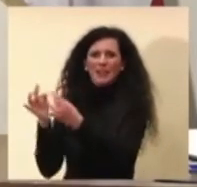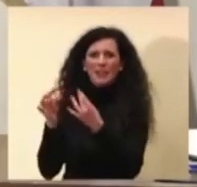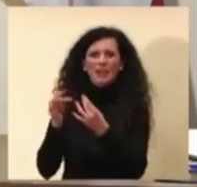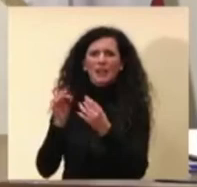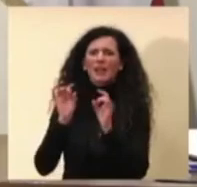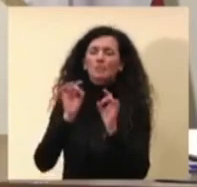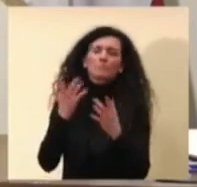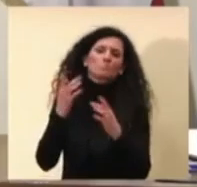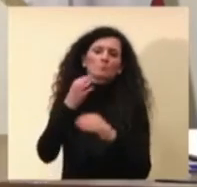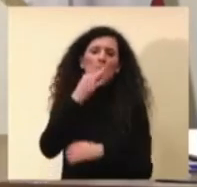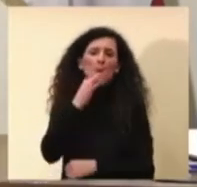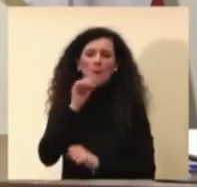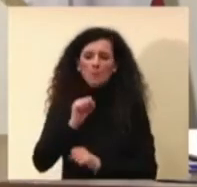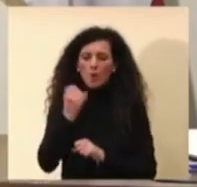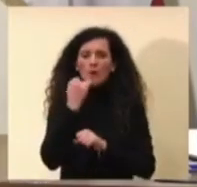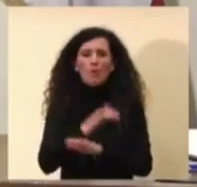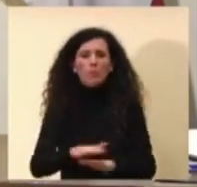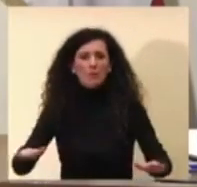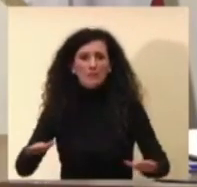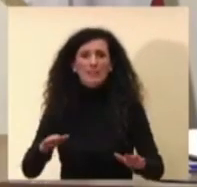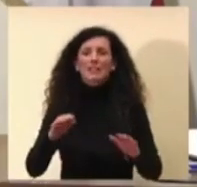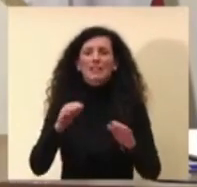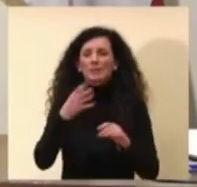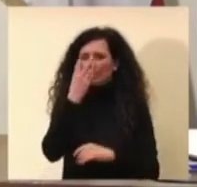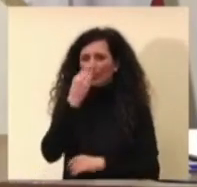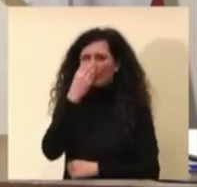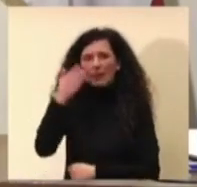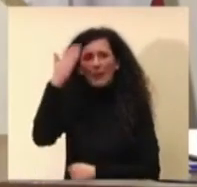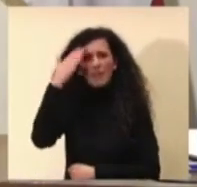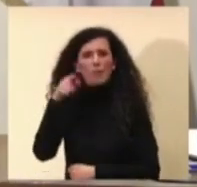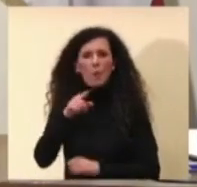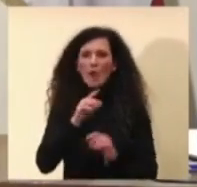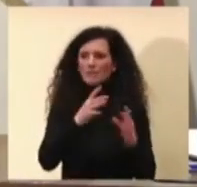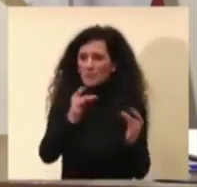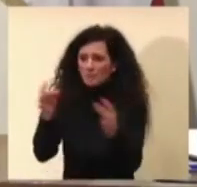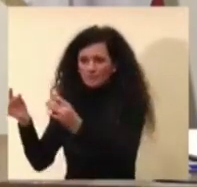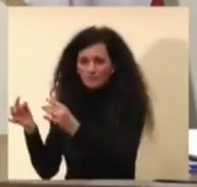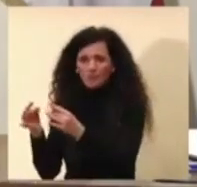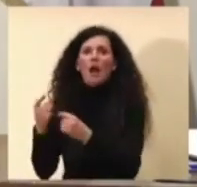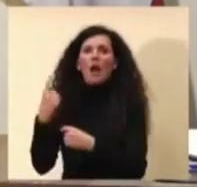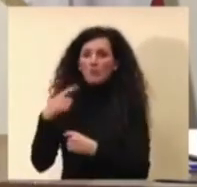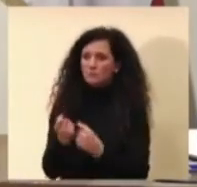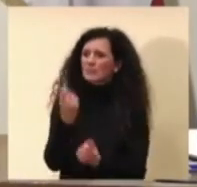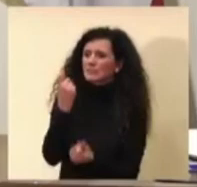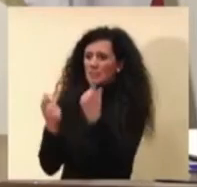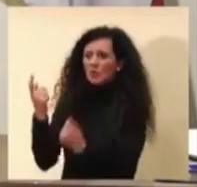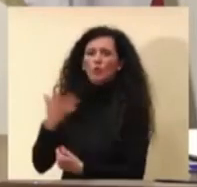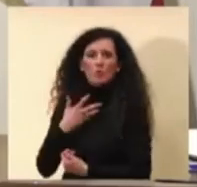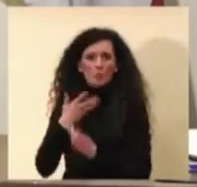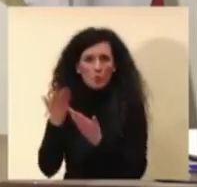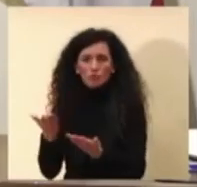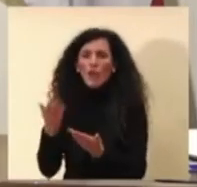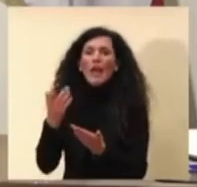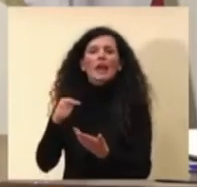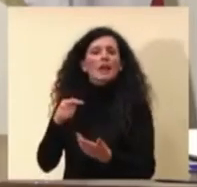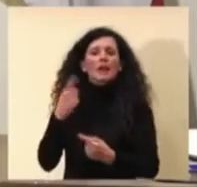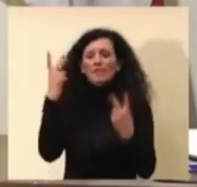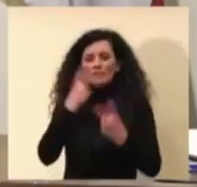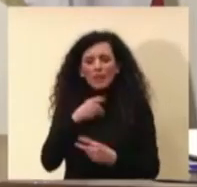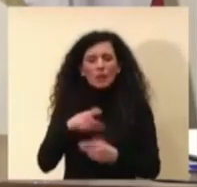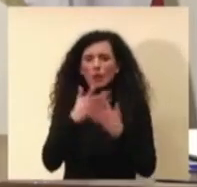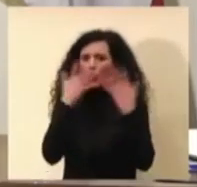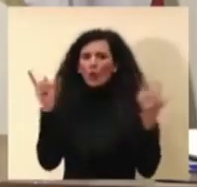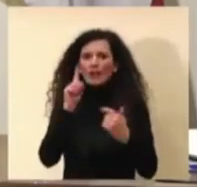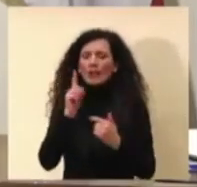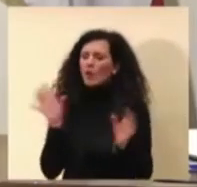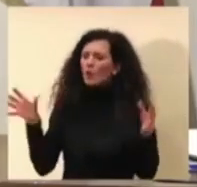che sono in età scolastica, sostanzialmente, per questo virus invece noi non abbiamo ben presente quali sia questa popolazione. Uno studio americano